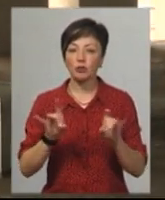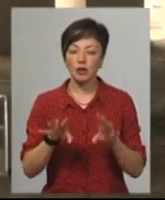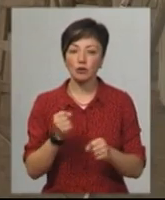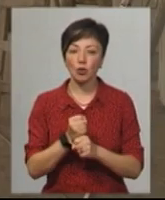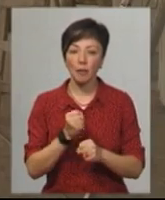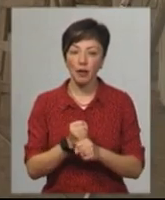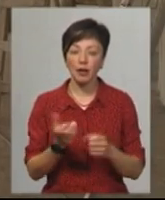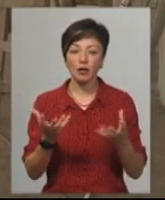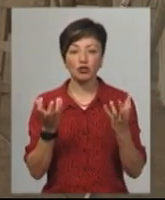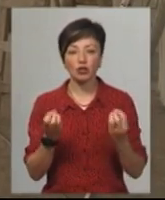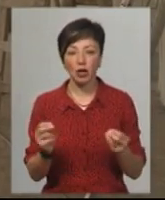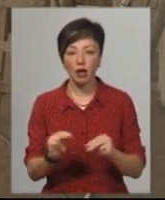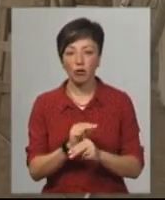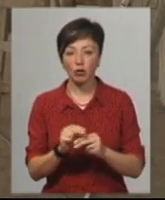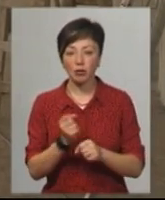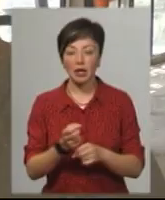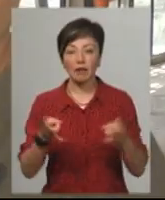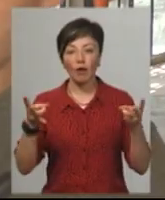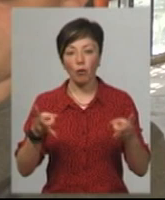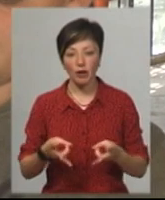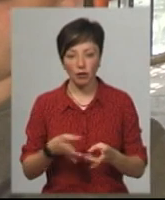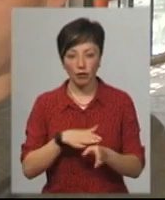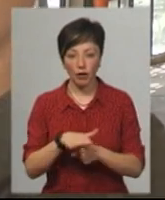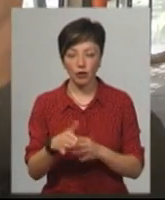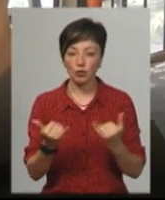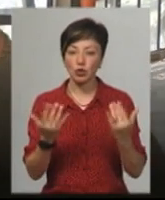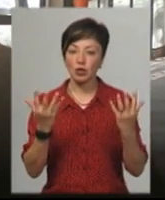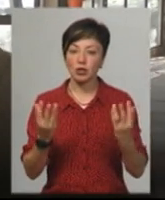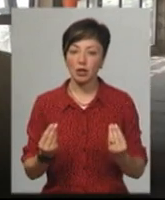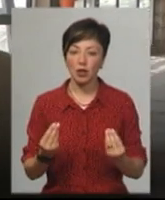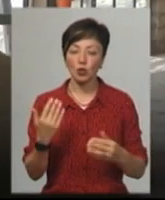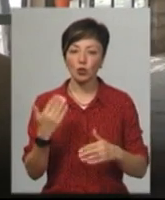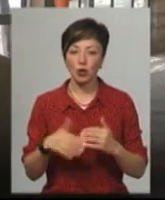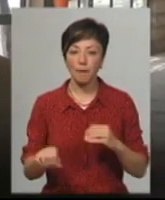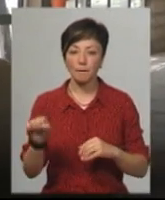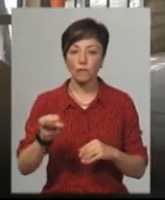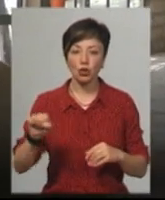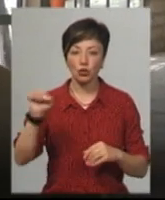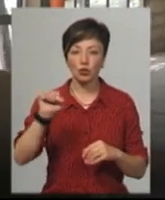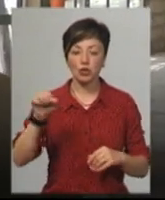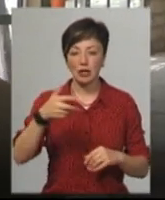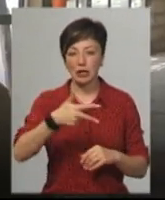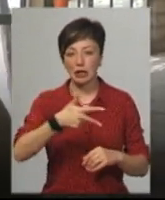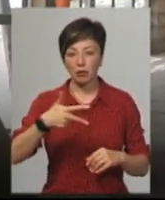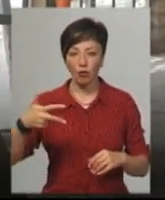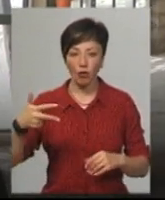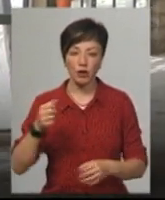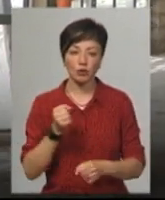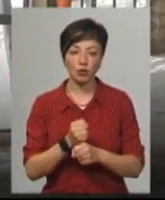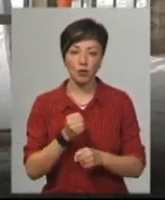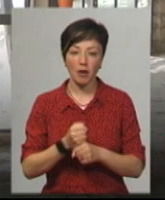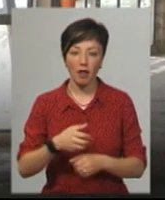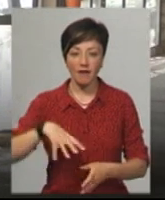зробили, а які ще ремонтні роботи необхідно зробити. На сьогоднішній уже поштукатурно три поверхи музею, зроблено